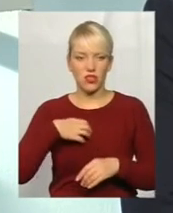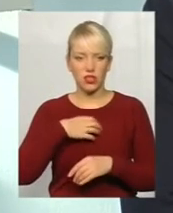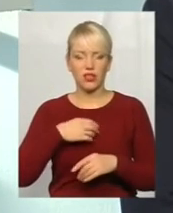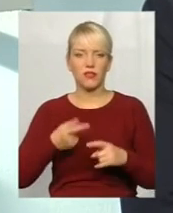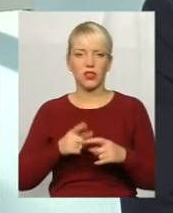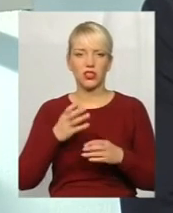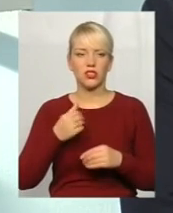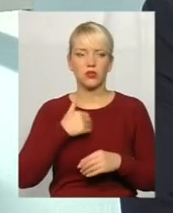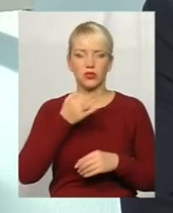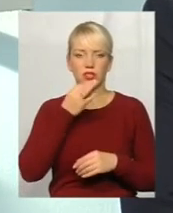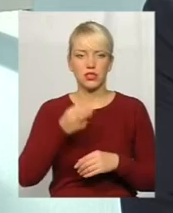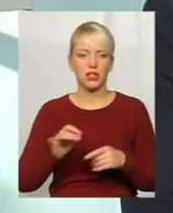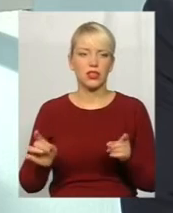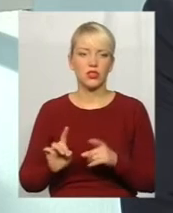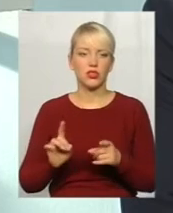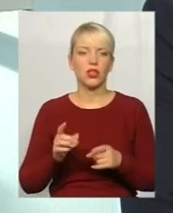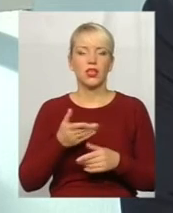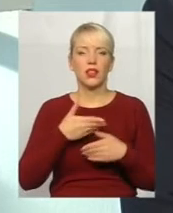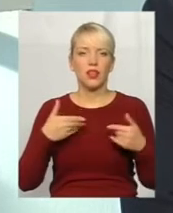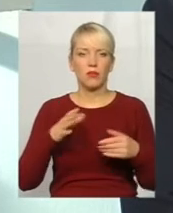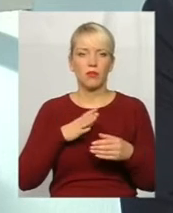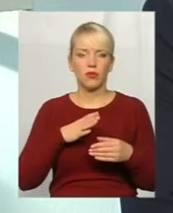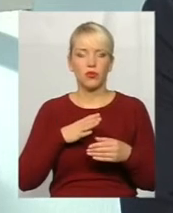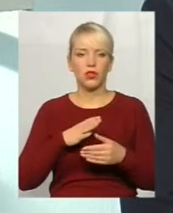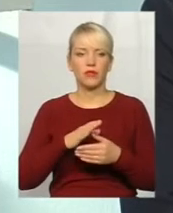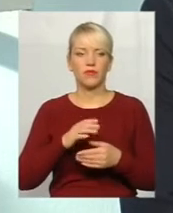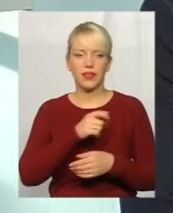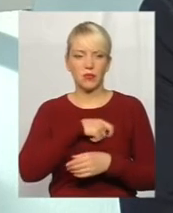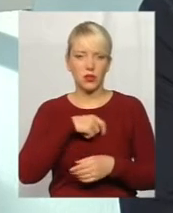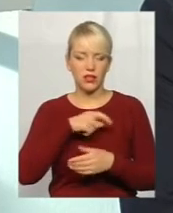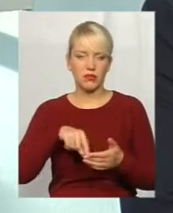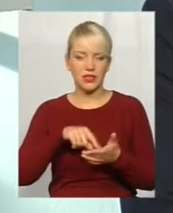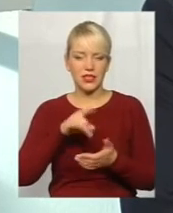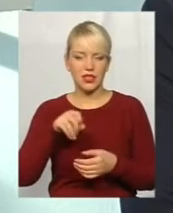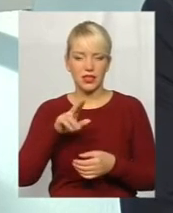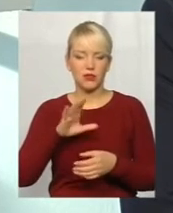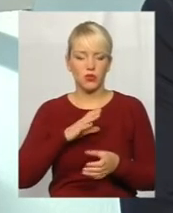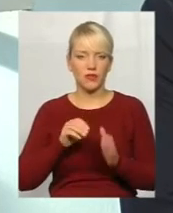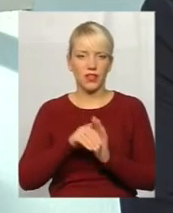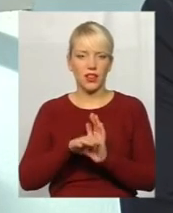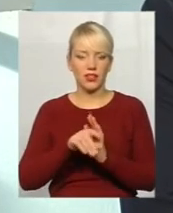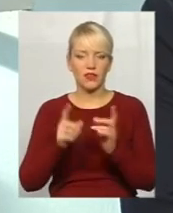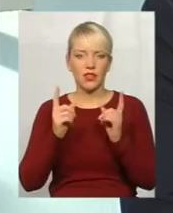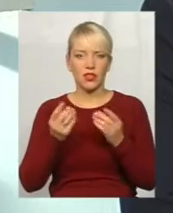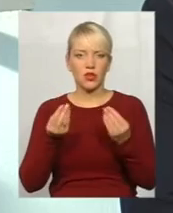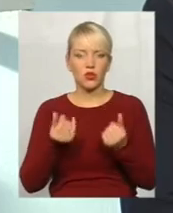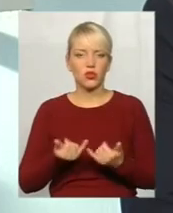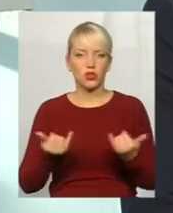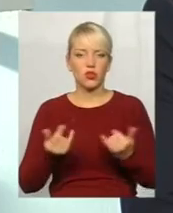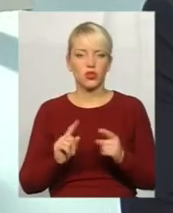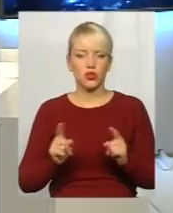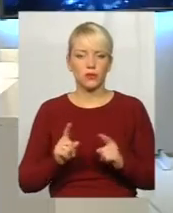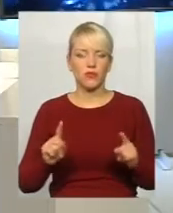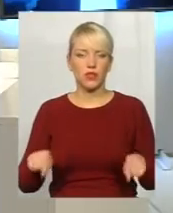сказати, що нами були вкладені депутати міської ради дуже великі кошти для того, щоб відновити